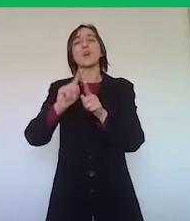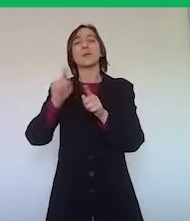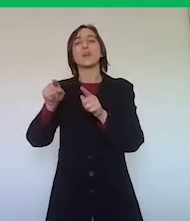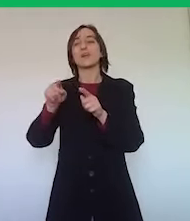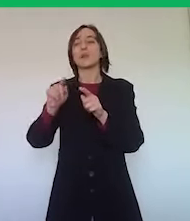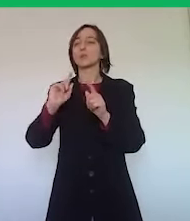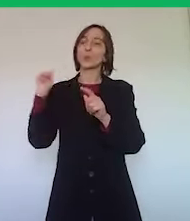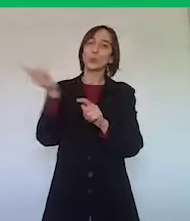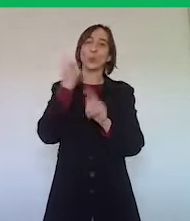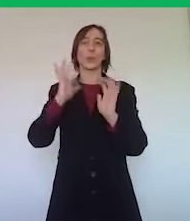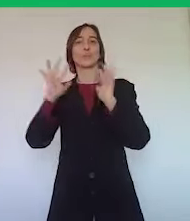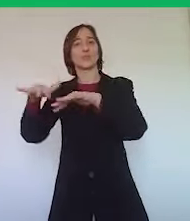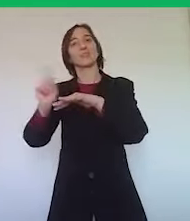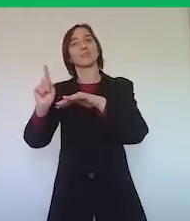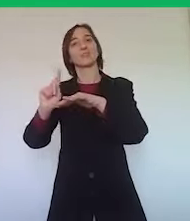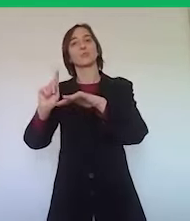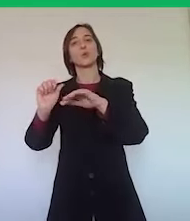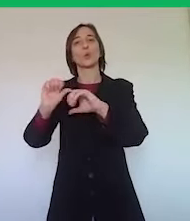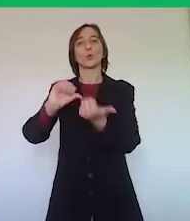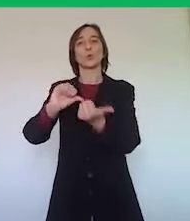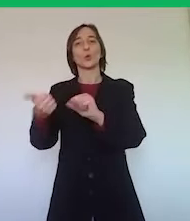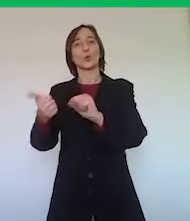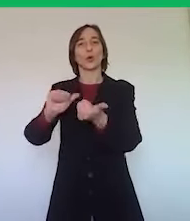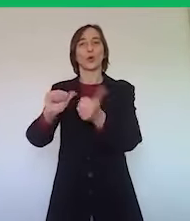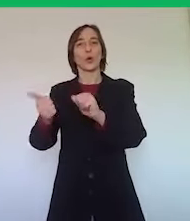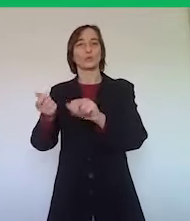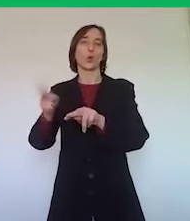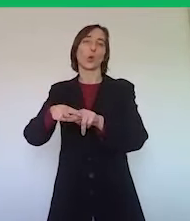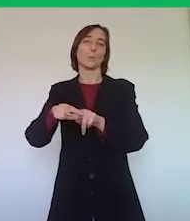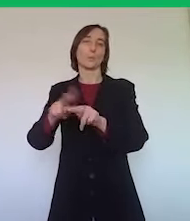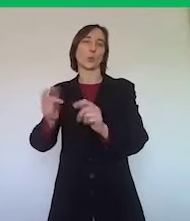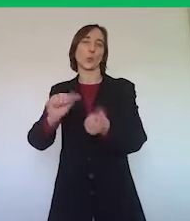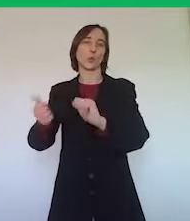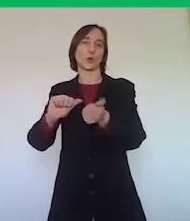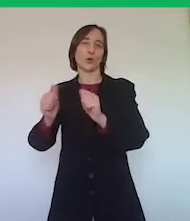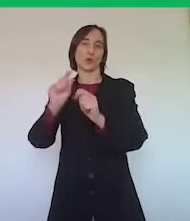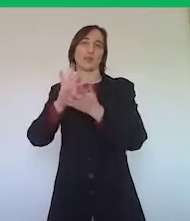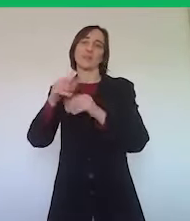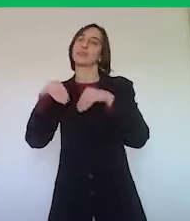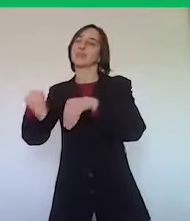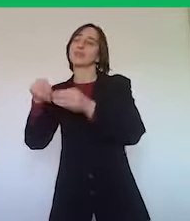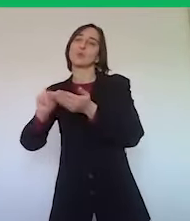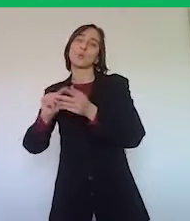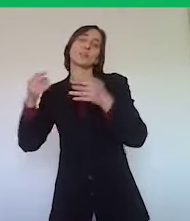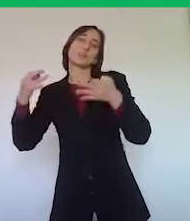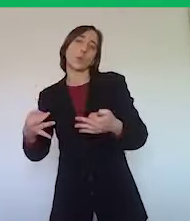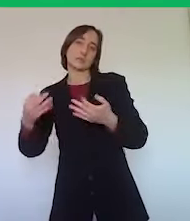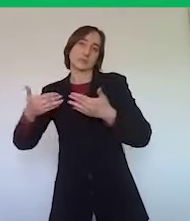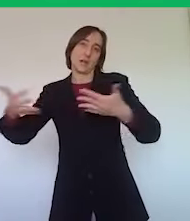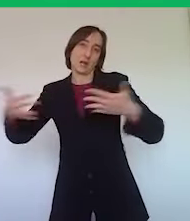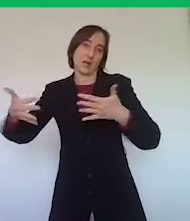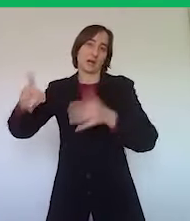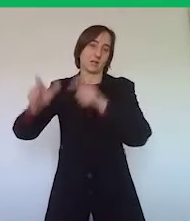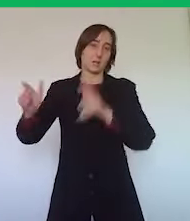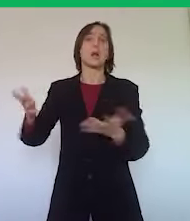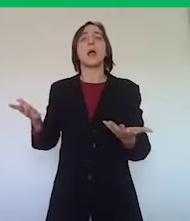consentire a tutti gli studenti di fare lezioni in un ambiente sicuro, naturalmente e di conseguenza anche il trasporto